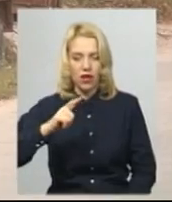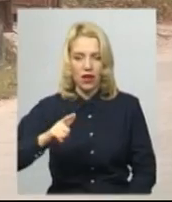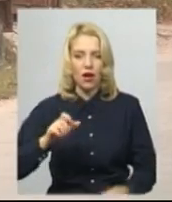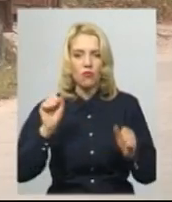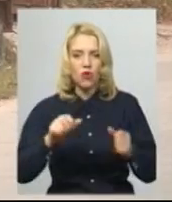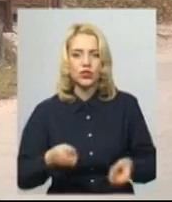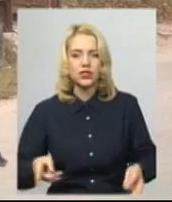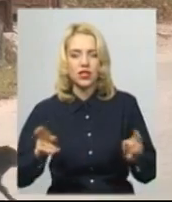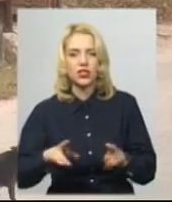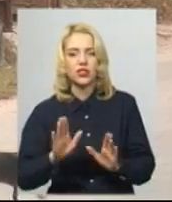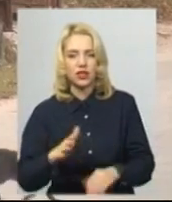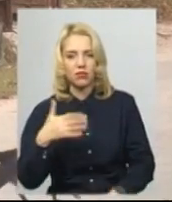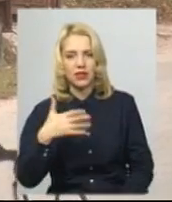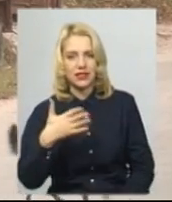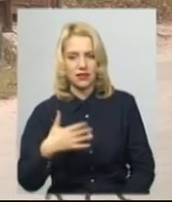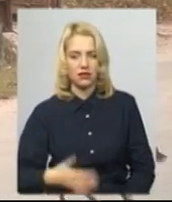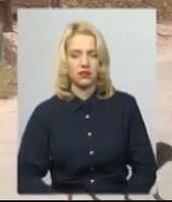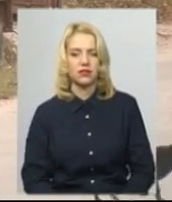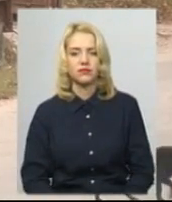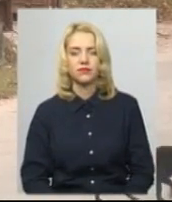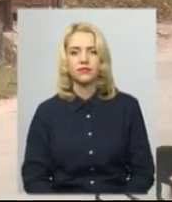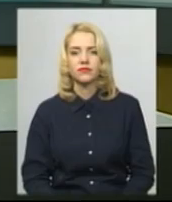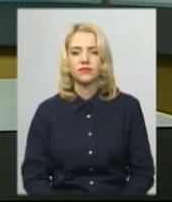Кривий, Андрій Гуманий. Новини на Суспільному. Хмельниччина.